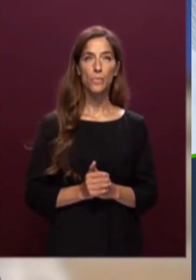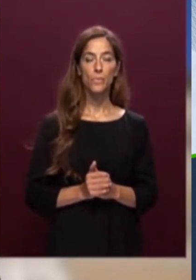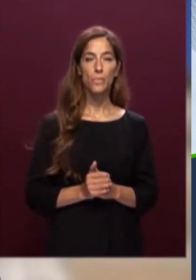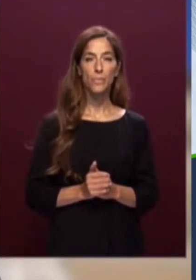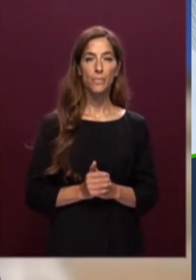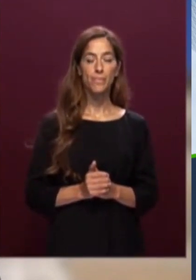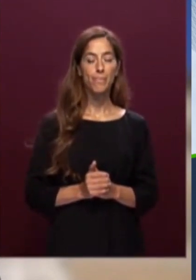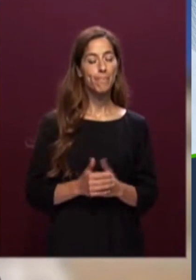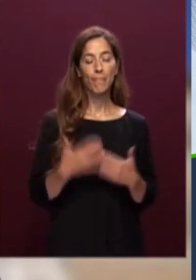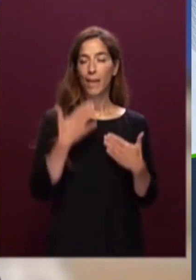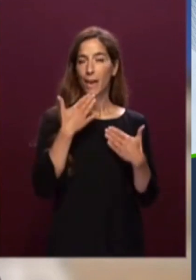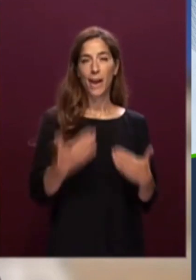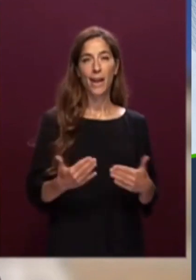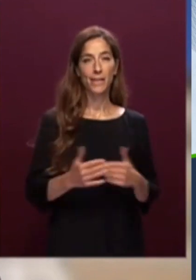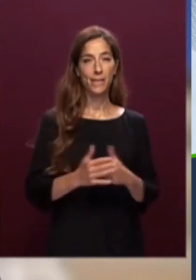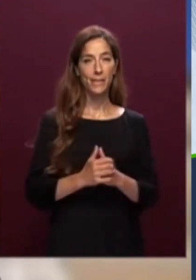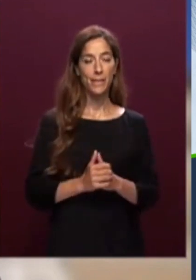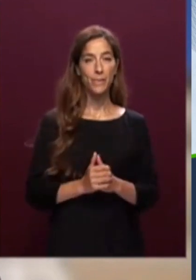Grazie